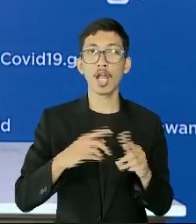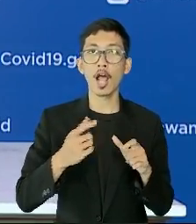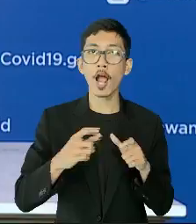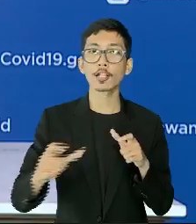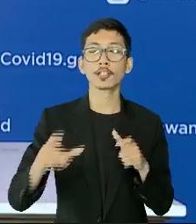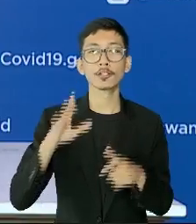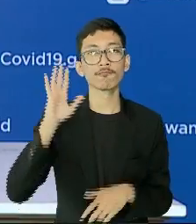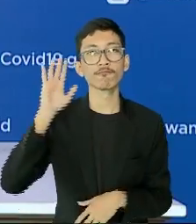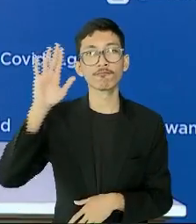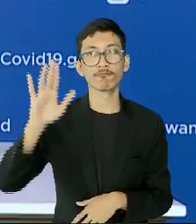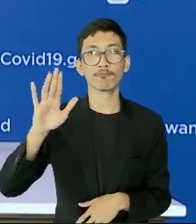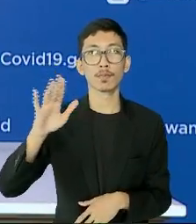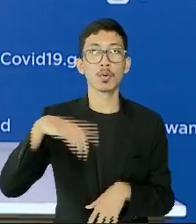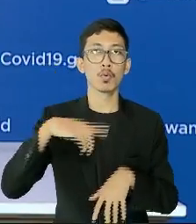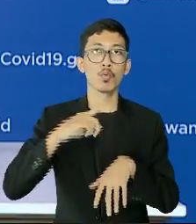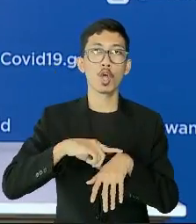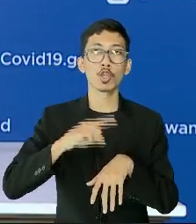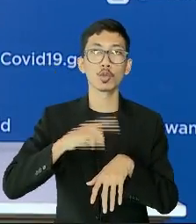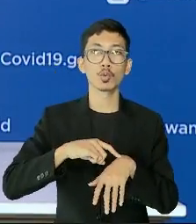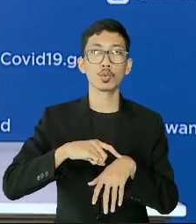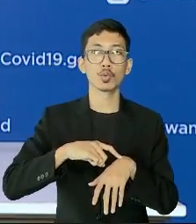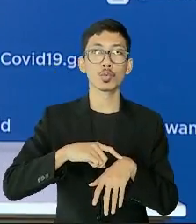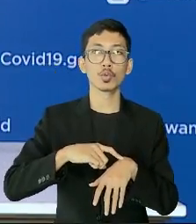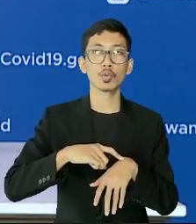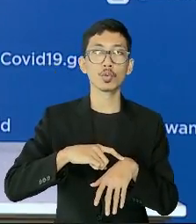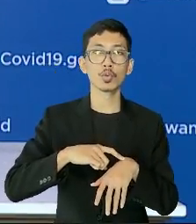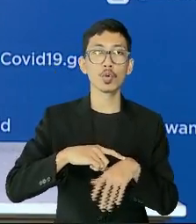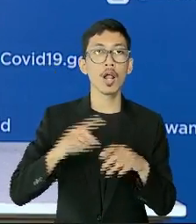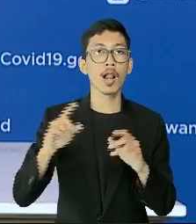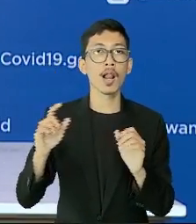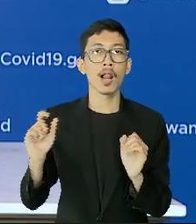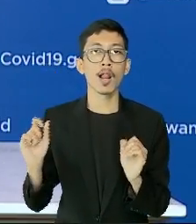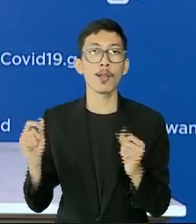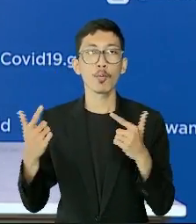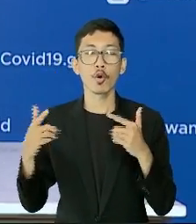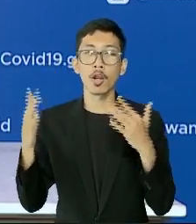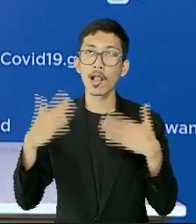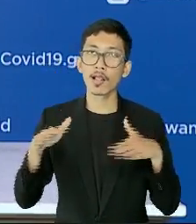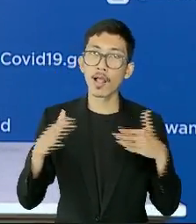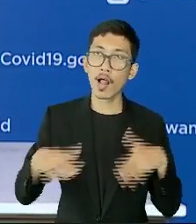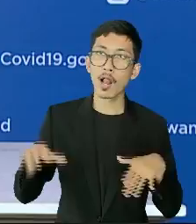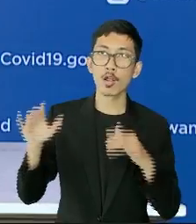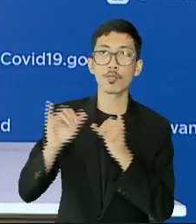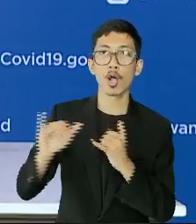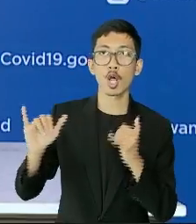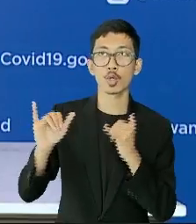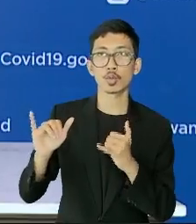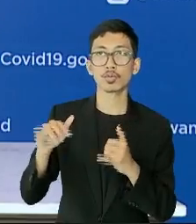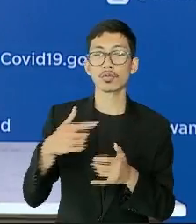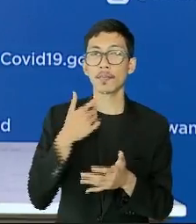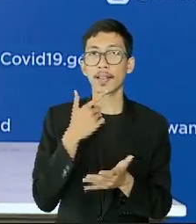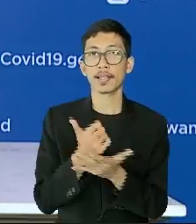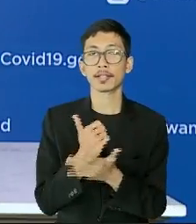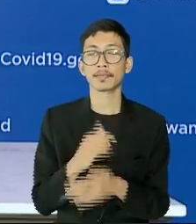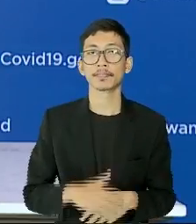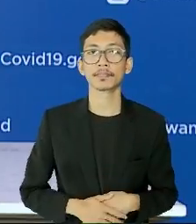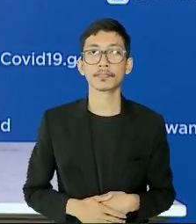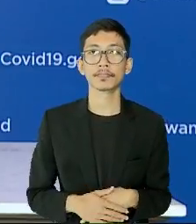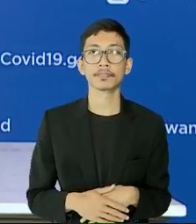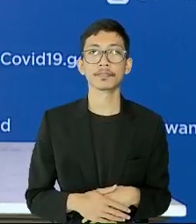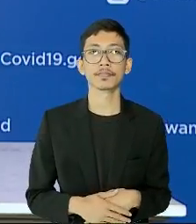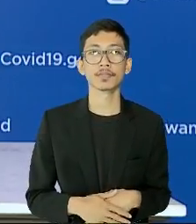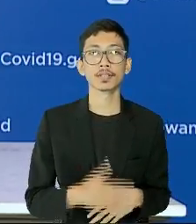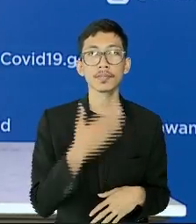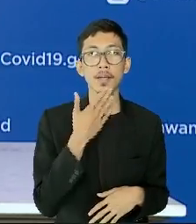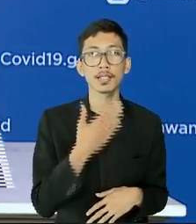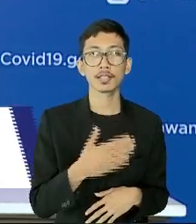khususnya pada periode kritis yaitu libur Natal dan Tahun Baru. Terima kasih. Dengan